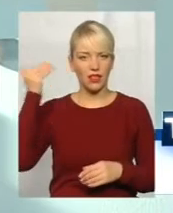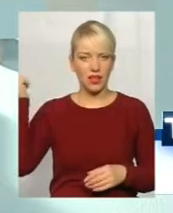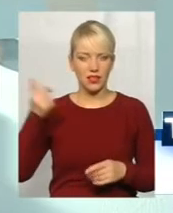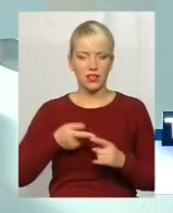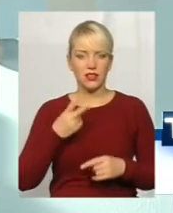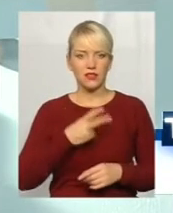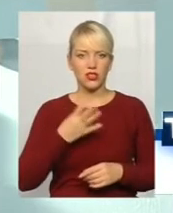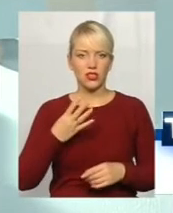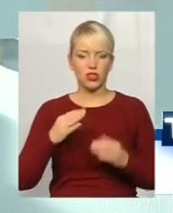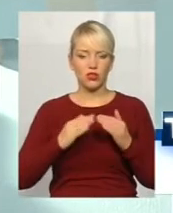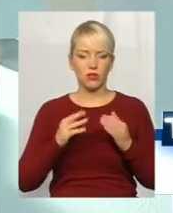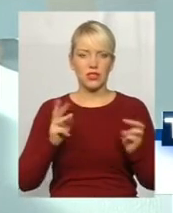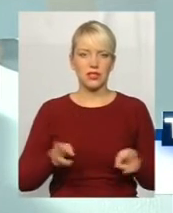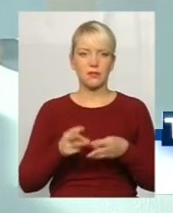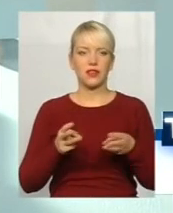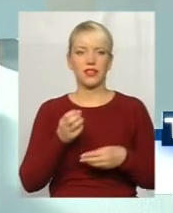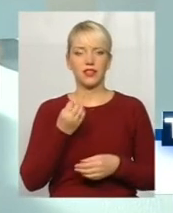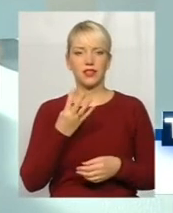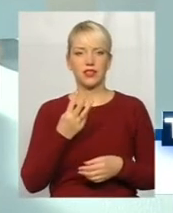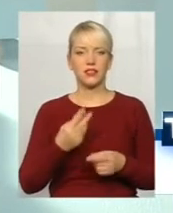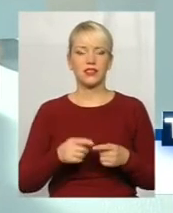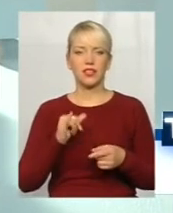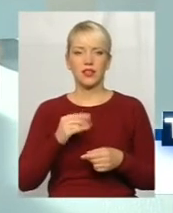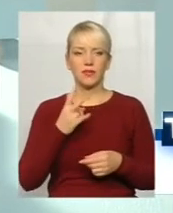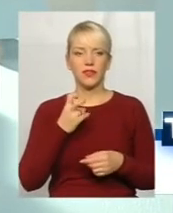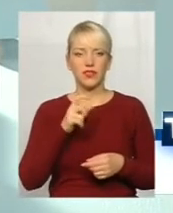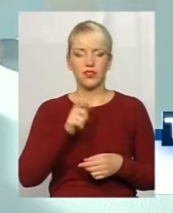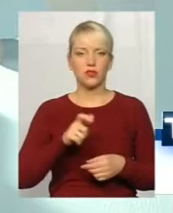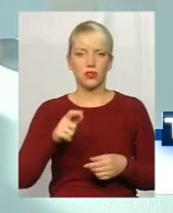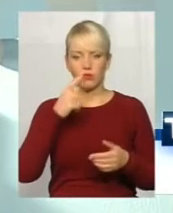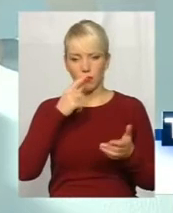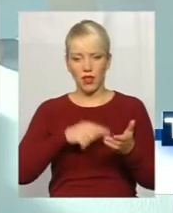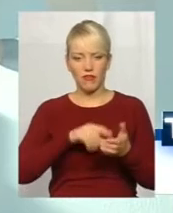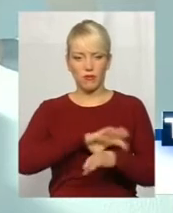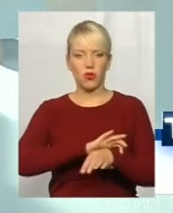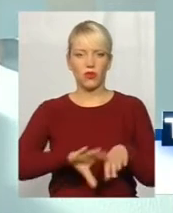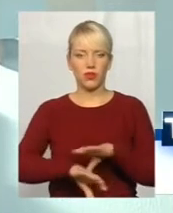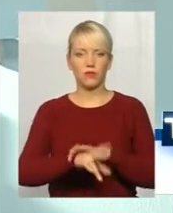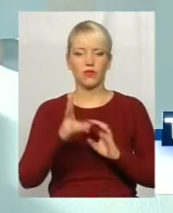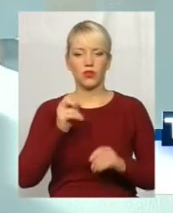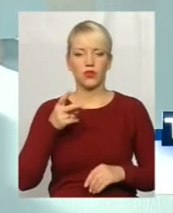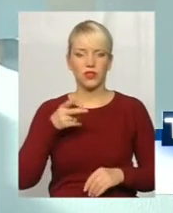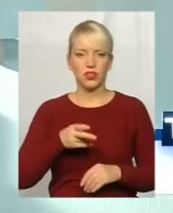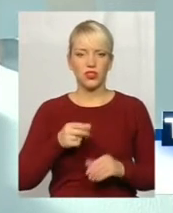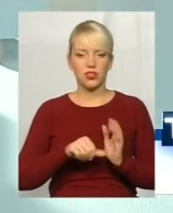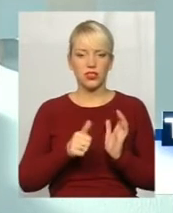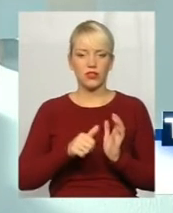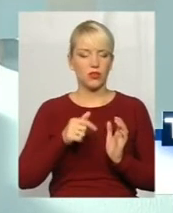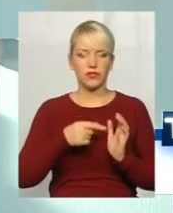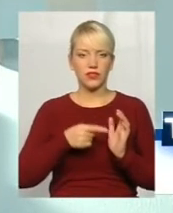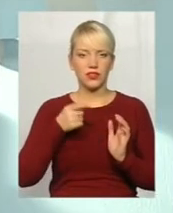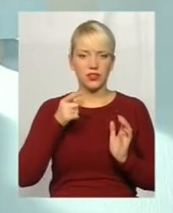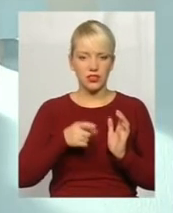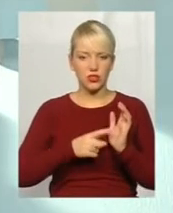24 домів спалили 13 і 200 осіб попали в полон. Але вже в 1619 році є